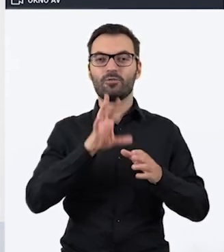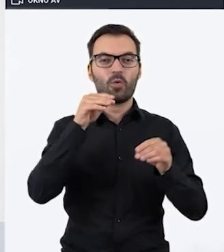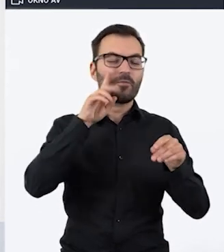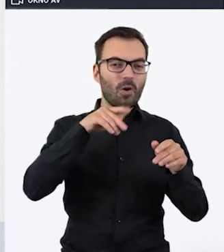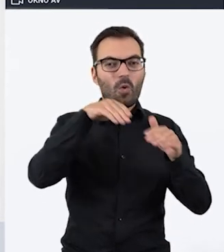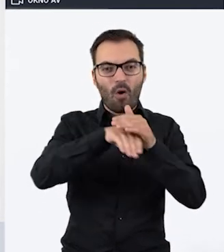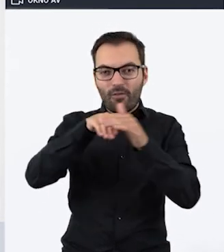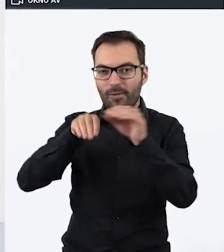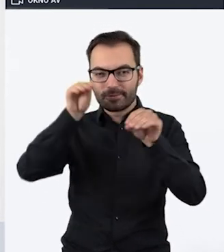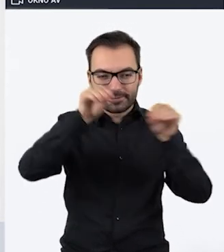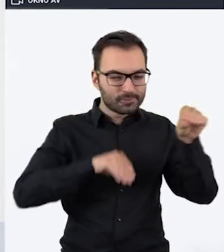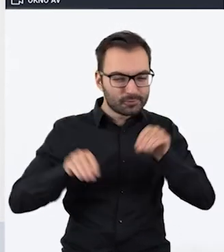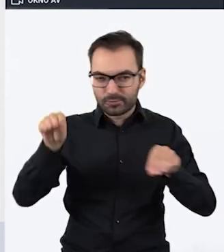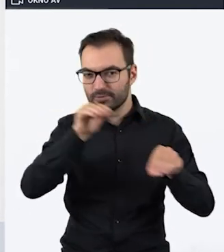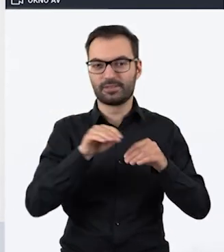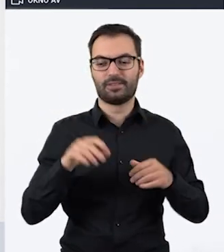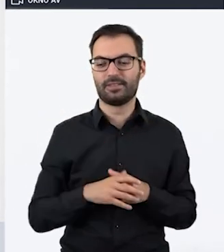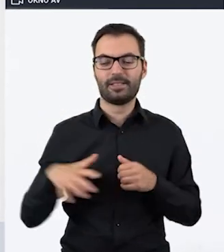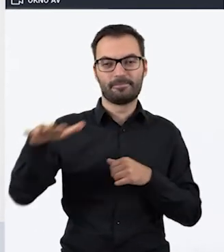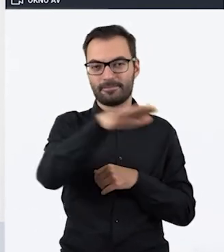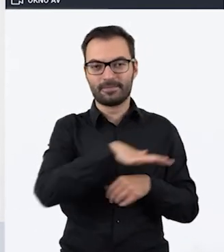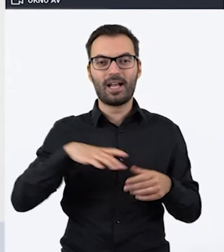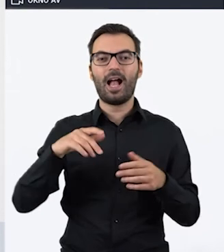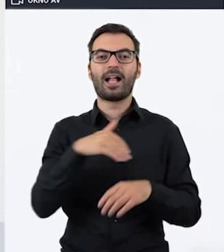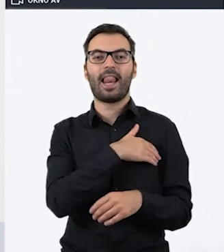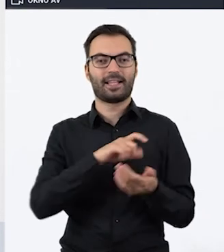zagadki w przestrzeni klasowej.